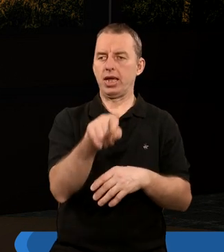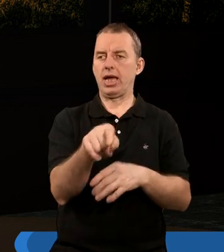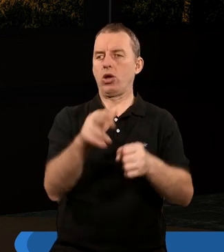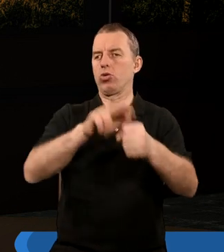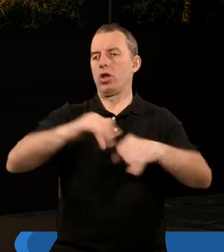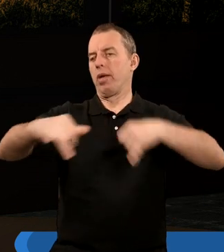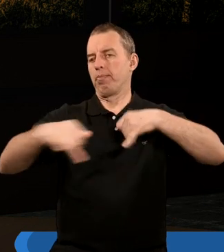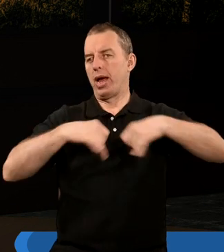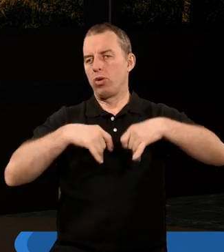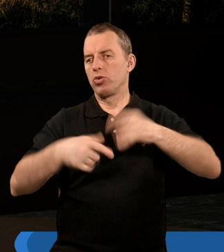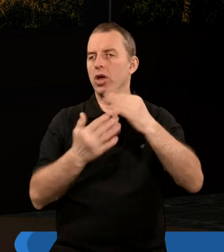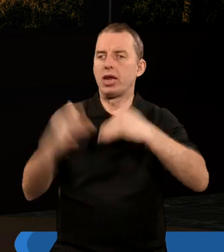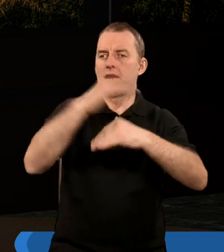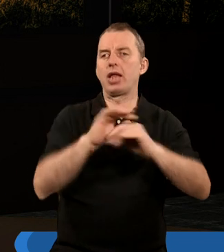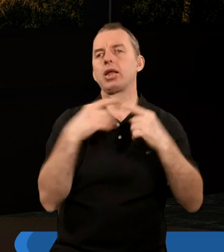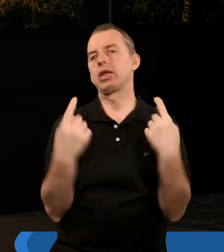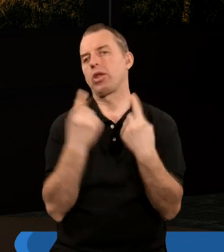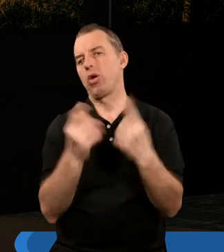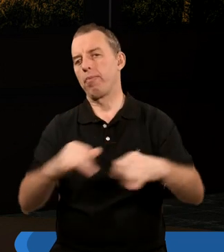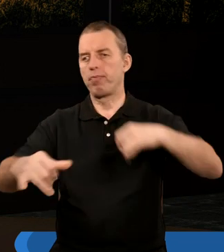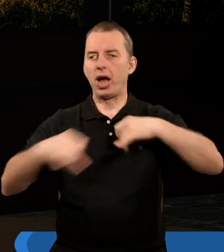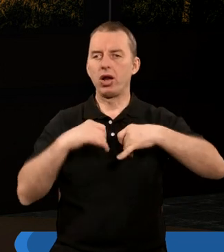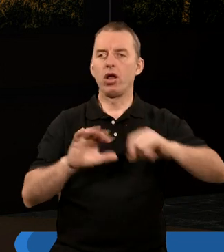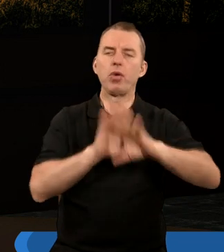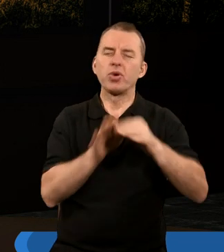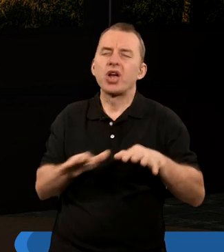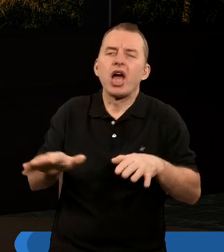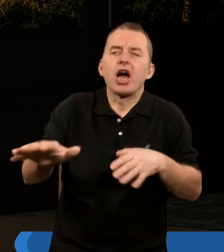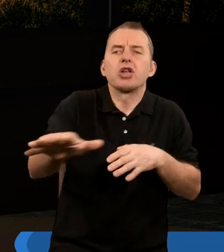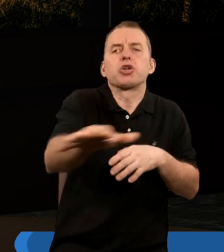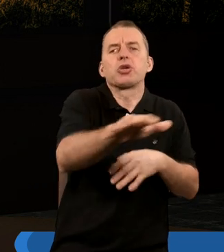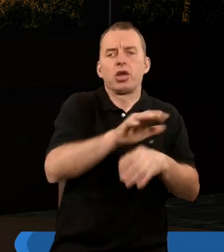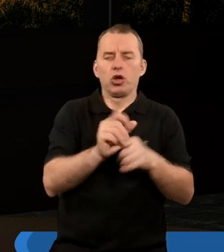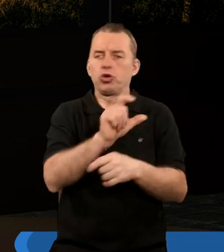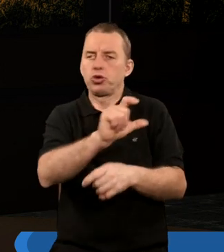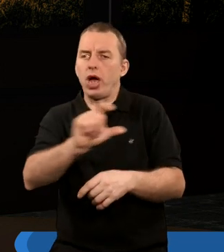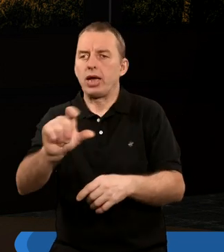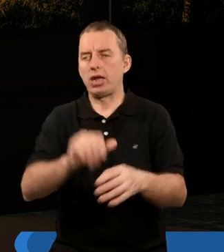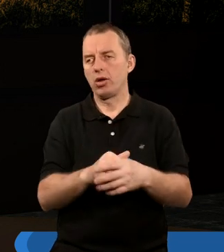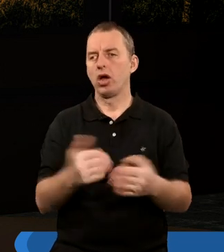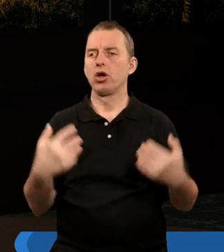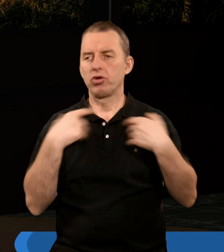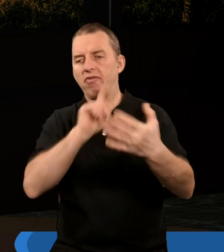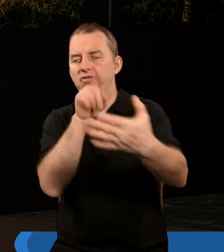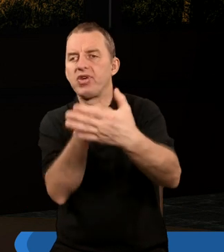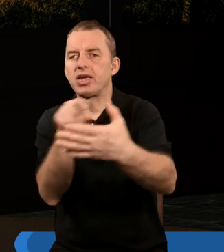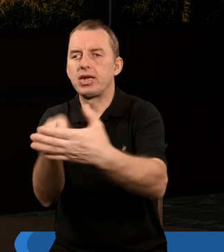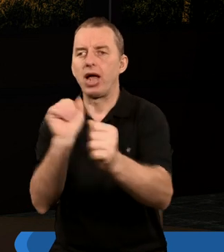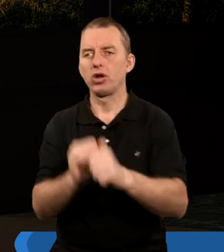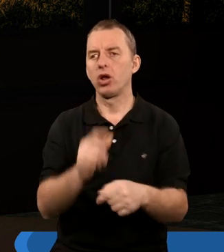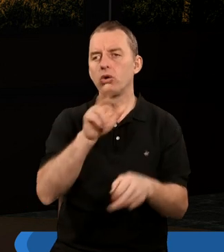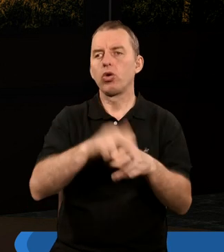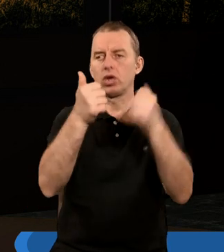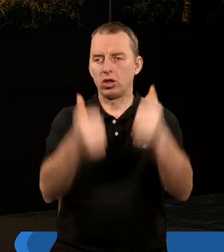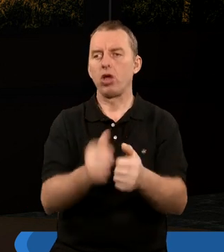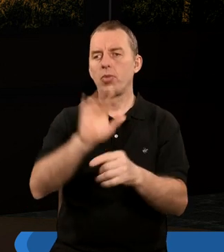który panuje nad sytuacją, panuje nad przestrzenią i panuje nad czasem i wyznacza tym,